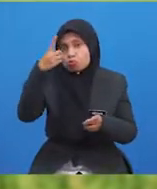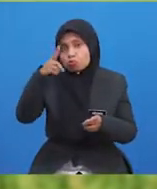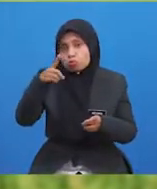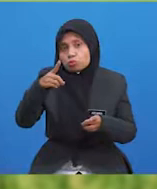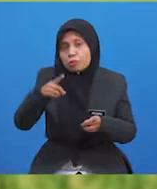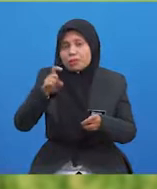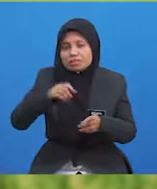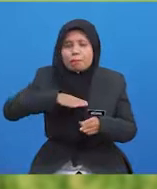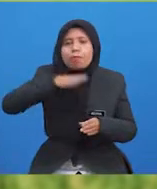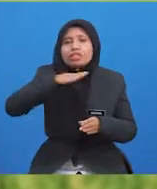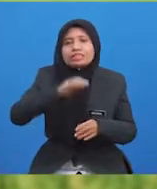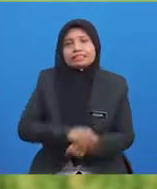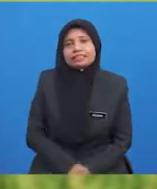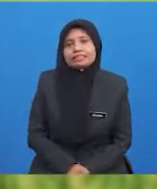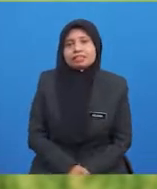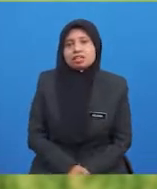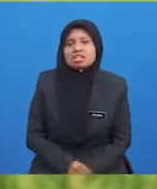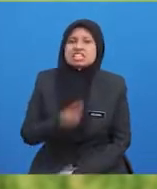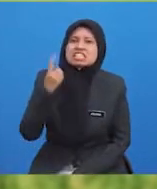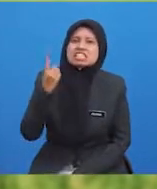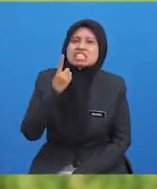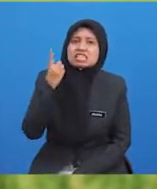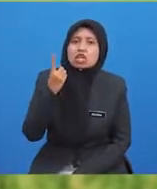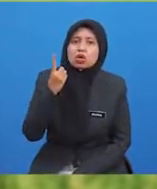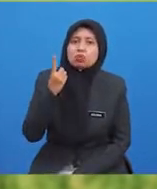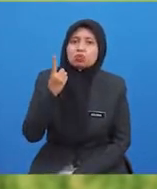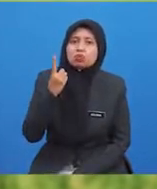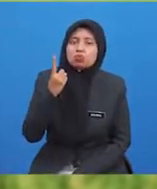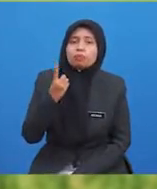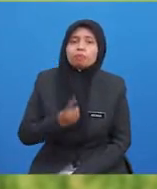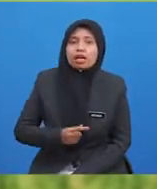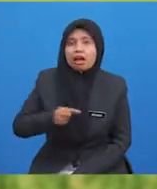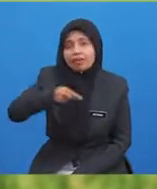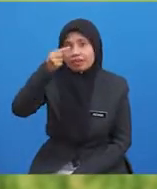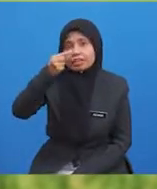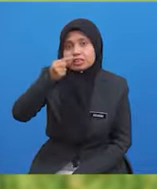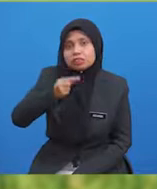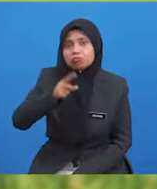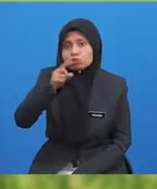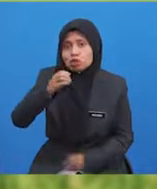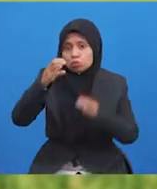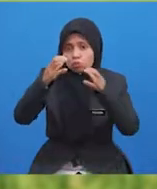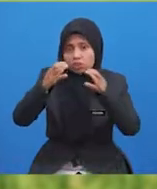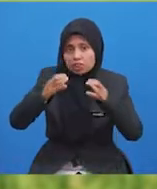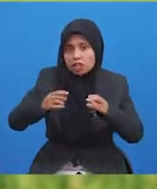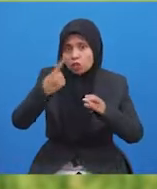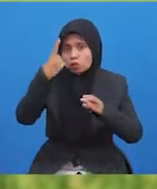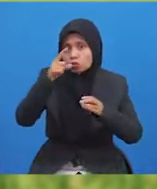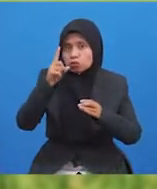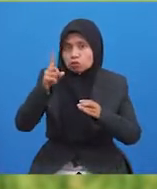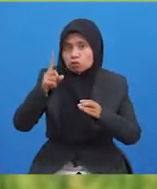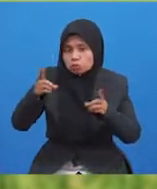dipuaskan. Seringkali, tingkah laku agresif merupakan satu cara bagi sesuatu